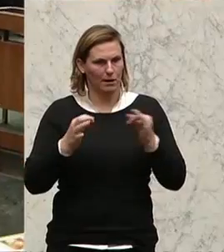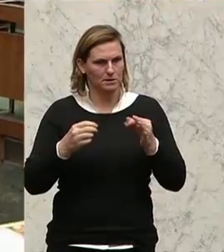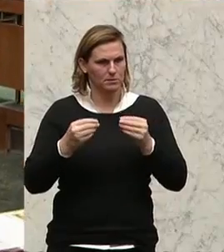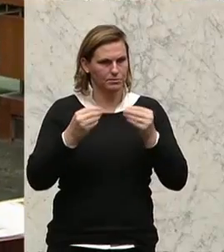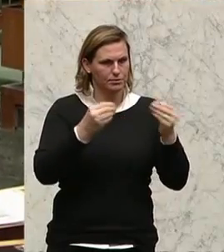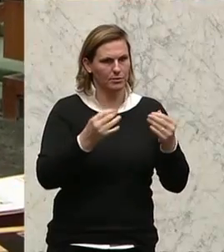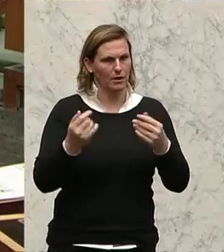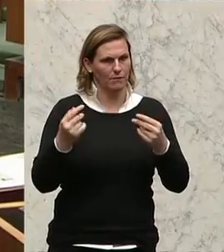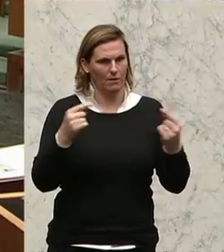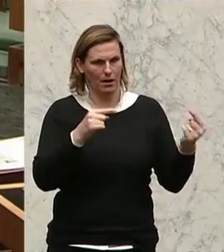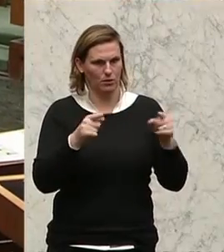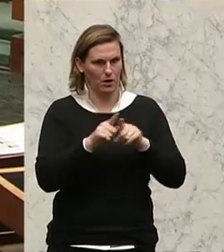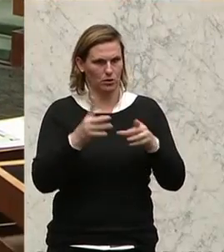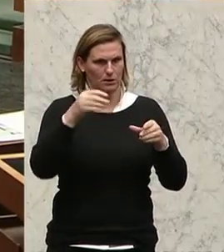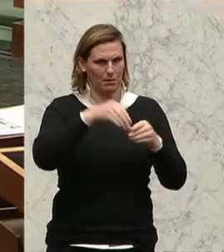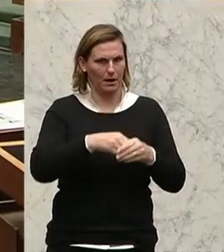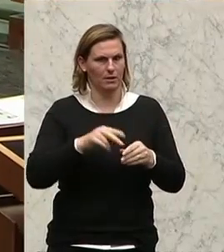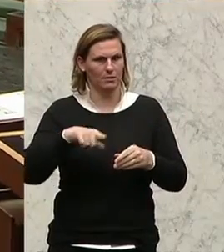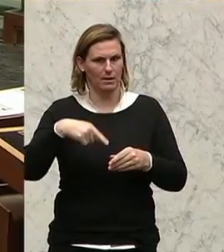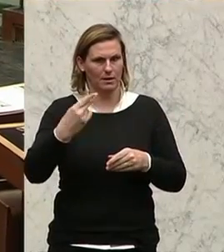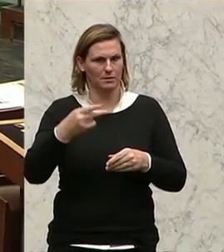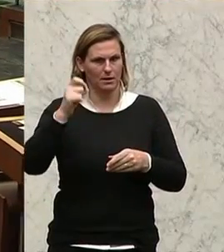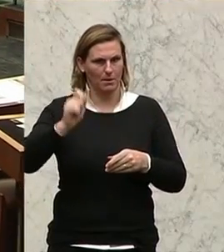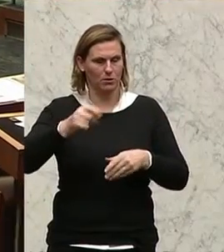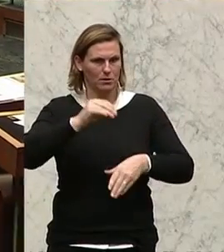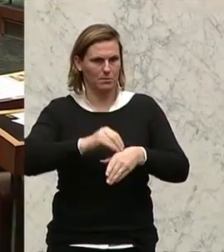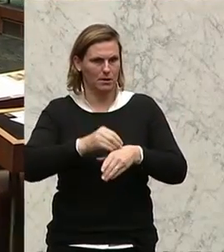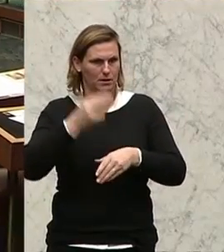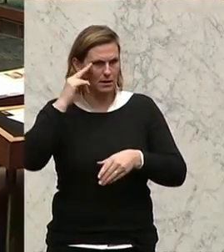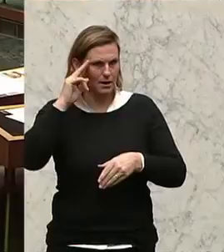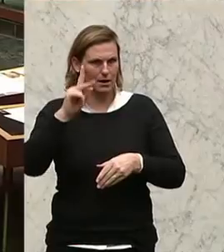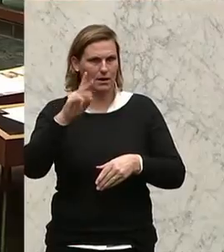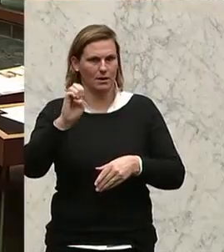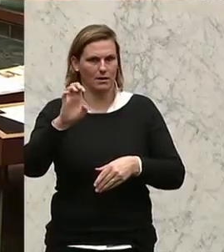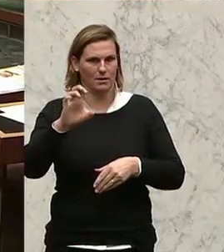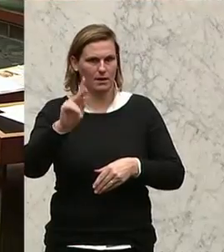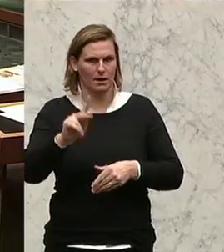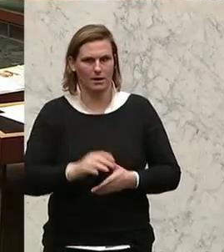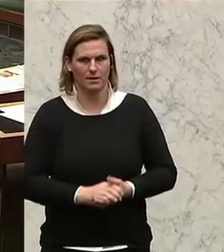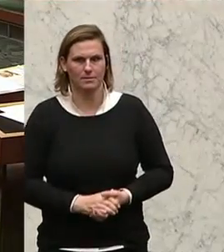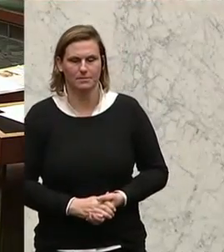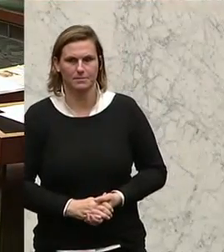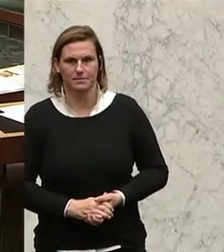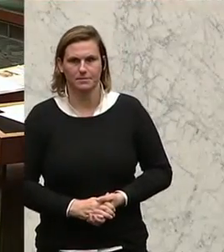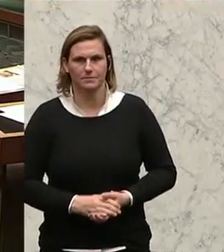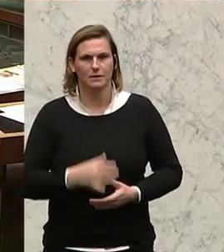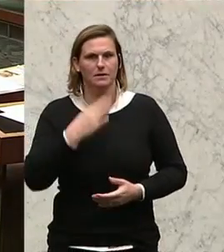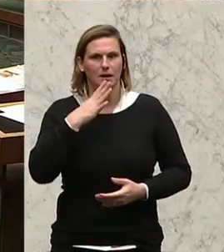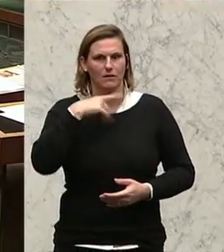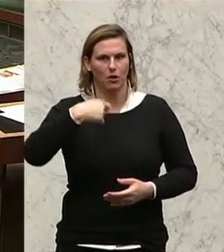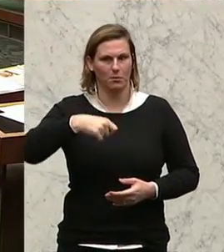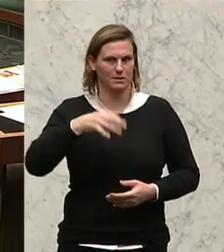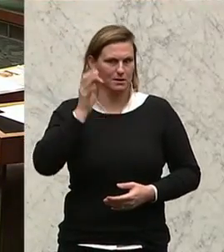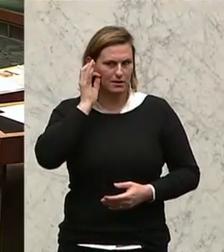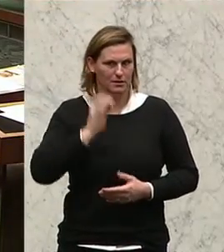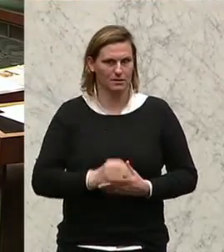Und als nächster Herr Abgeordneter. Auf den Unternehmenssprecher Sepp Schellhorn folgt nun der Arbeitnehmervertreter